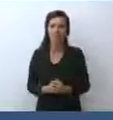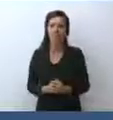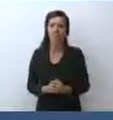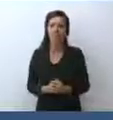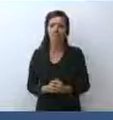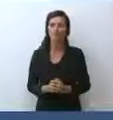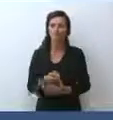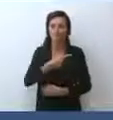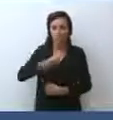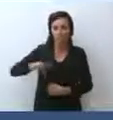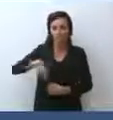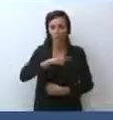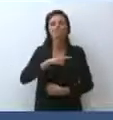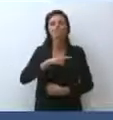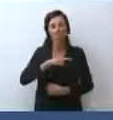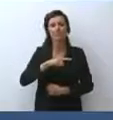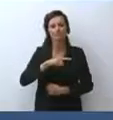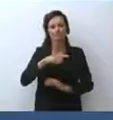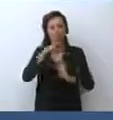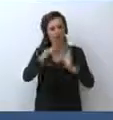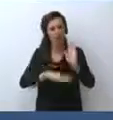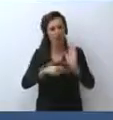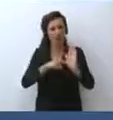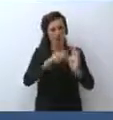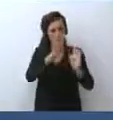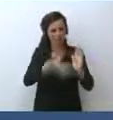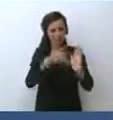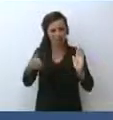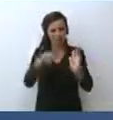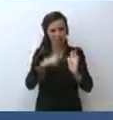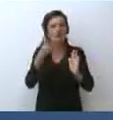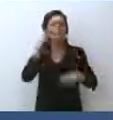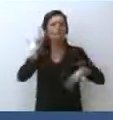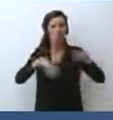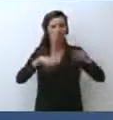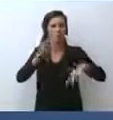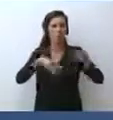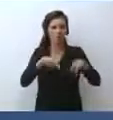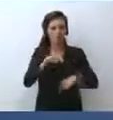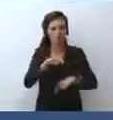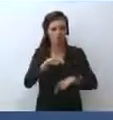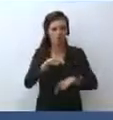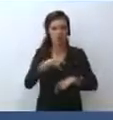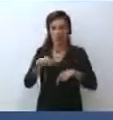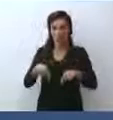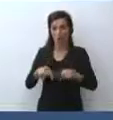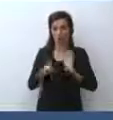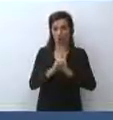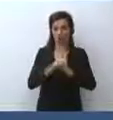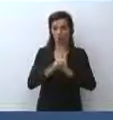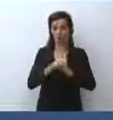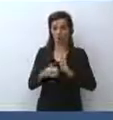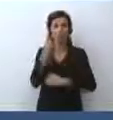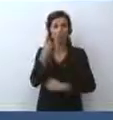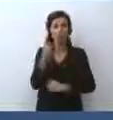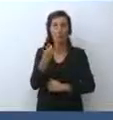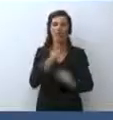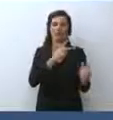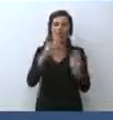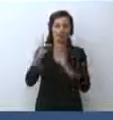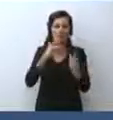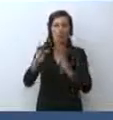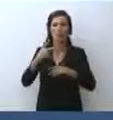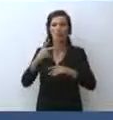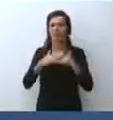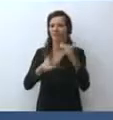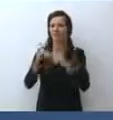naturalmente questi piani. Il decreto approvato oggi, che riguarda i trasporti e le infrastrutture, chiarisce